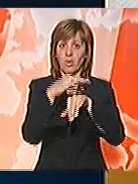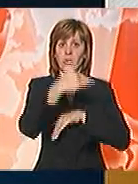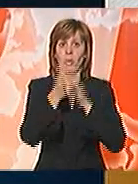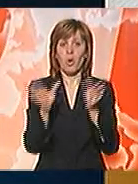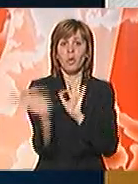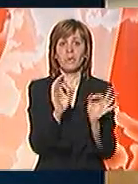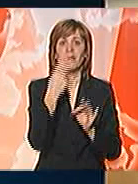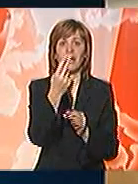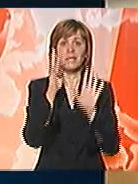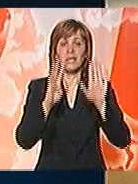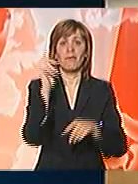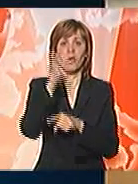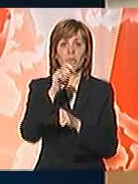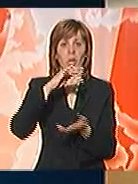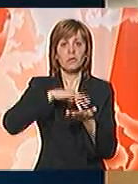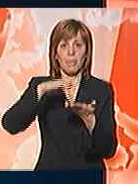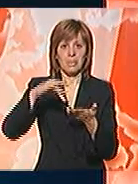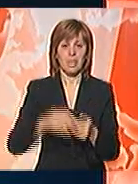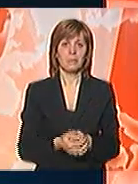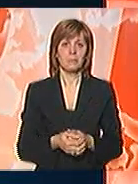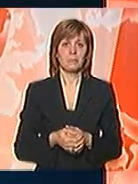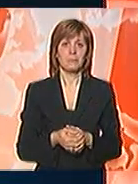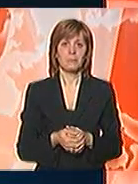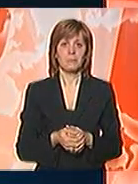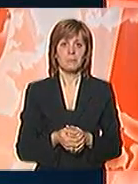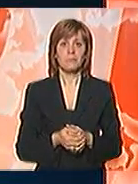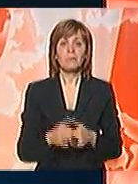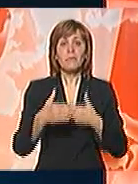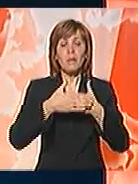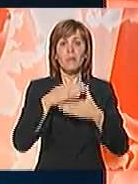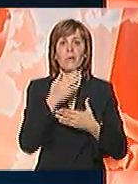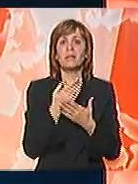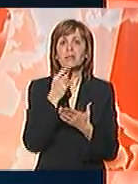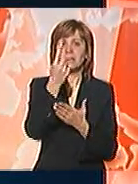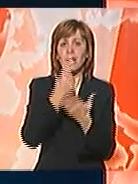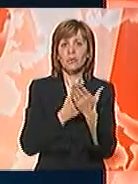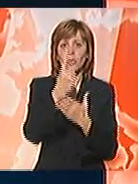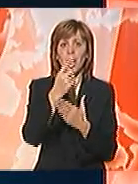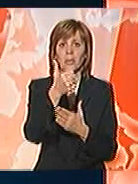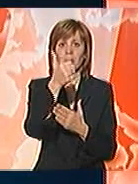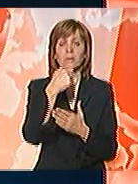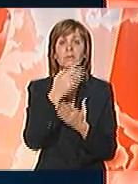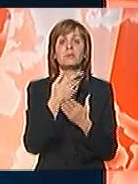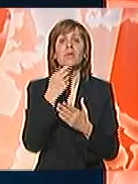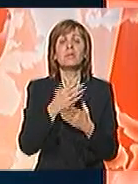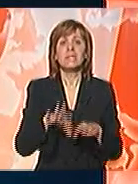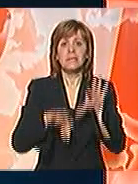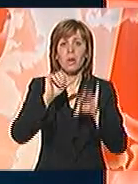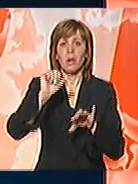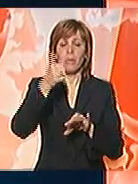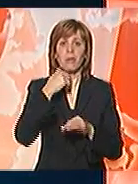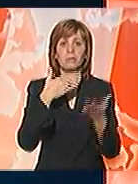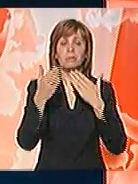obezbedi 29 odborničkih mandata. Prema preliminarnim rezultatima u Kustovcu je na prvim izborima za